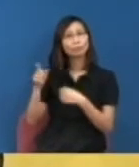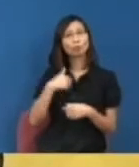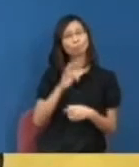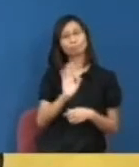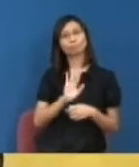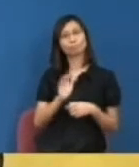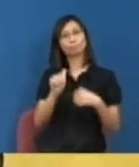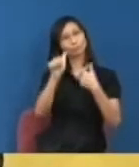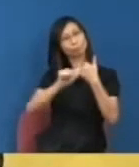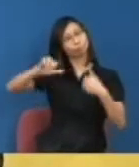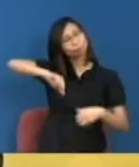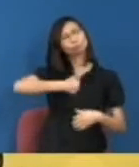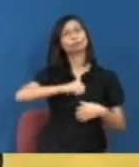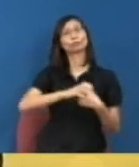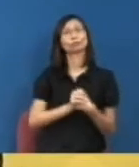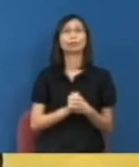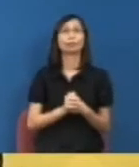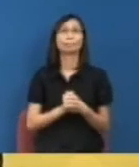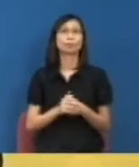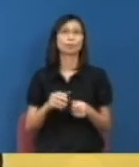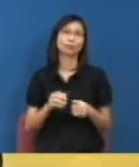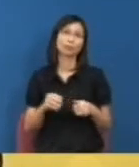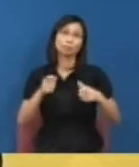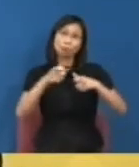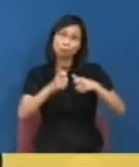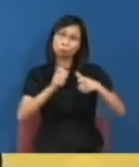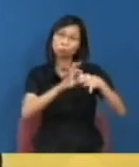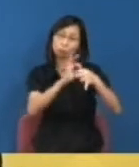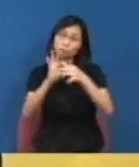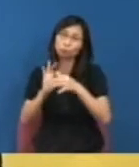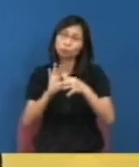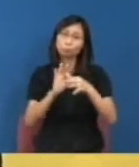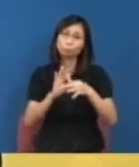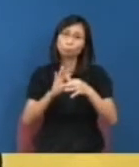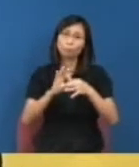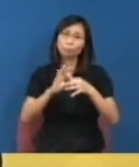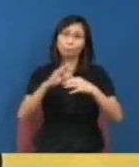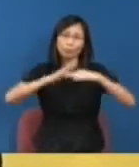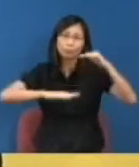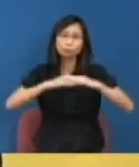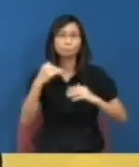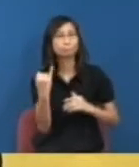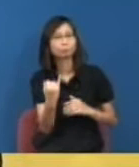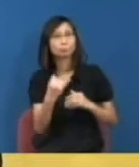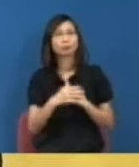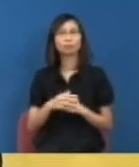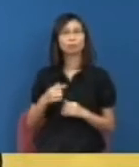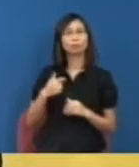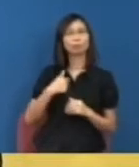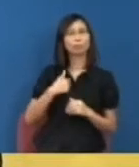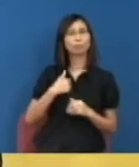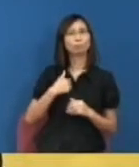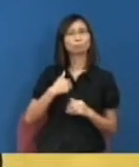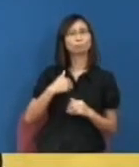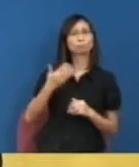那個公關手段公關技巧是差劣的我記得因為我後來跟